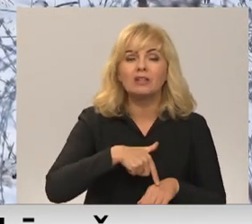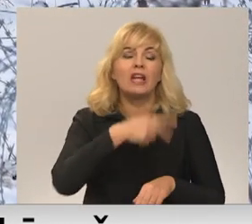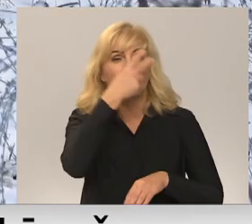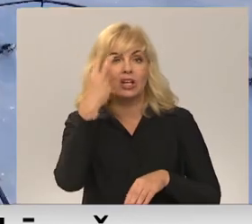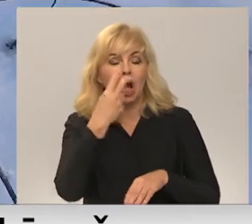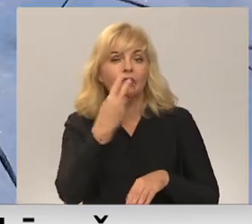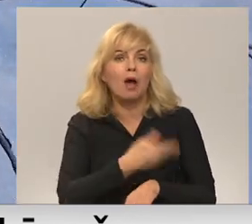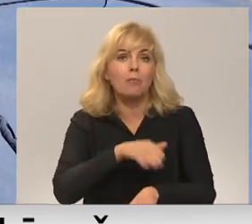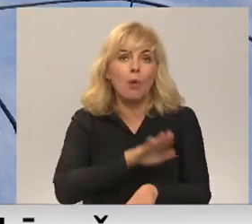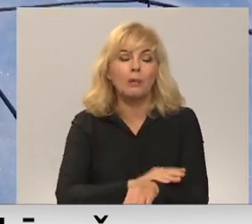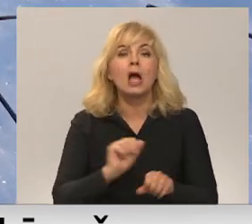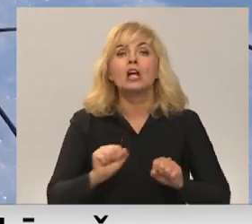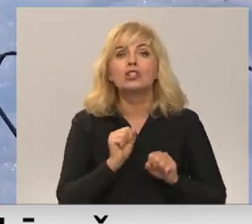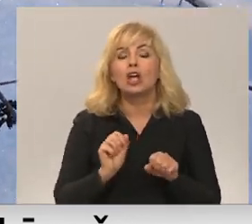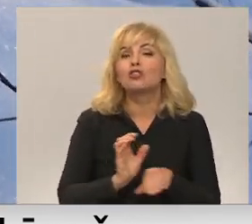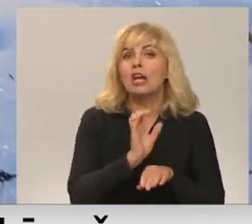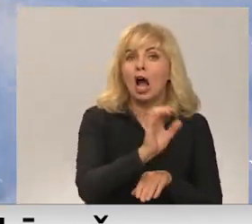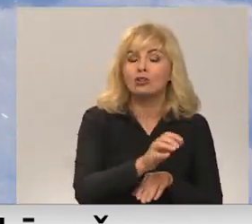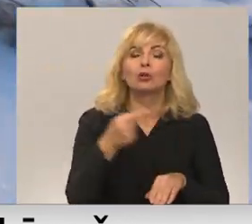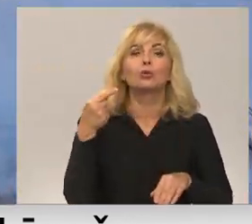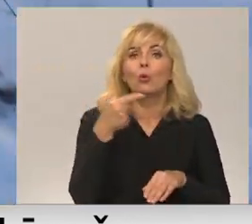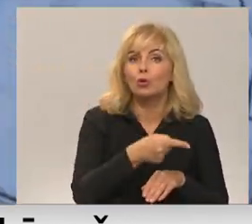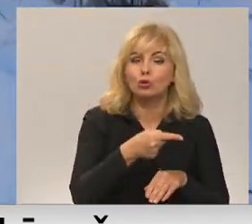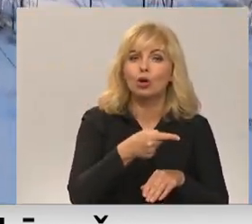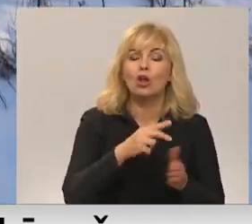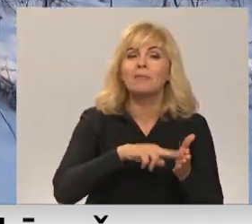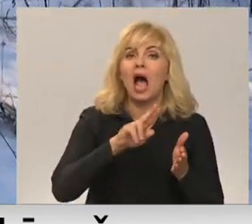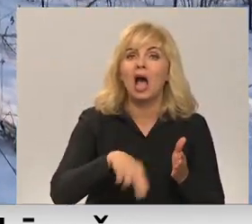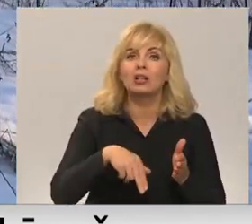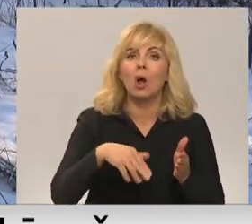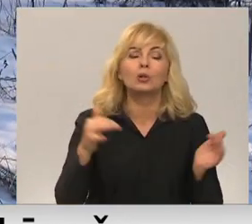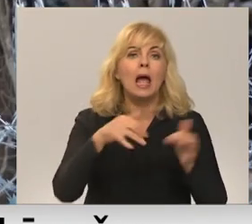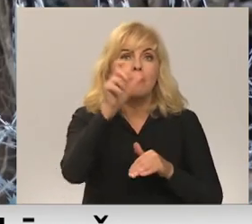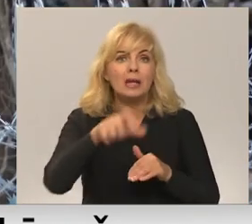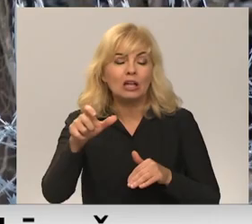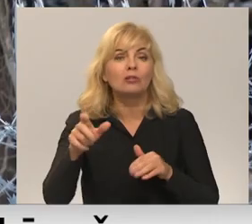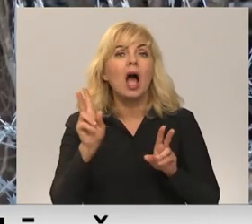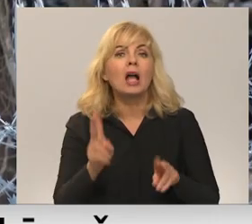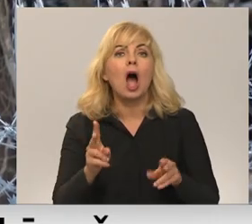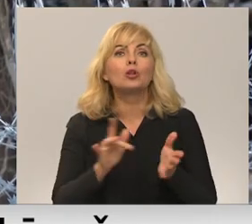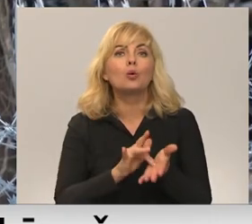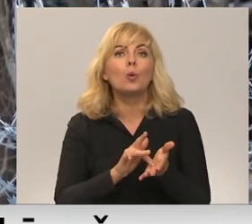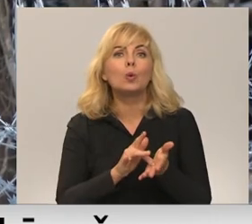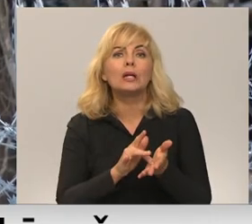Baltkrievijas cenšas iesūtīt tūkstošiem nelegālos migrāntus, kur lielākā daļa kā turisti ieradušies Baltkrievijā no īrā.